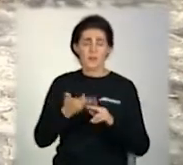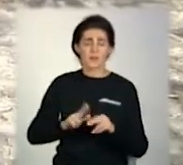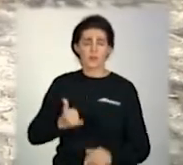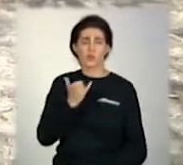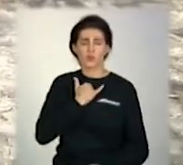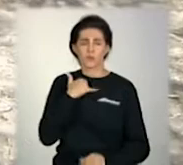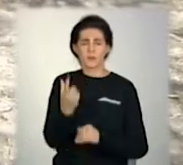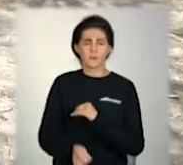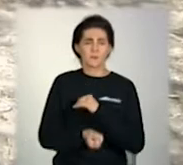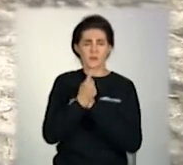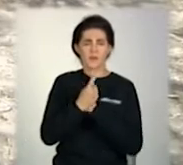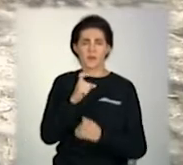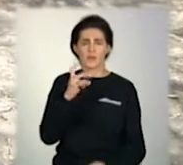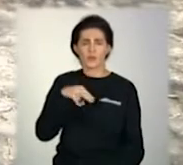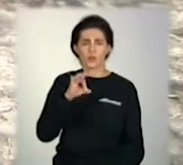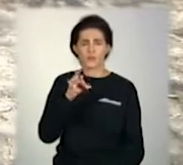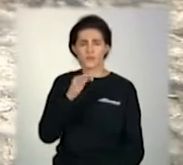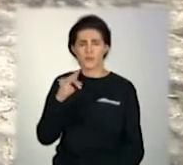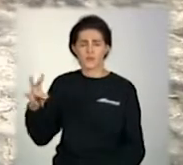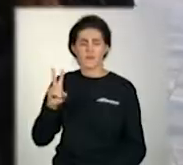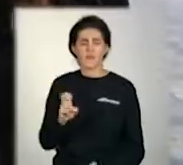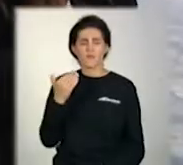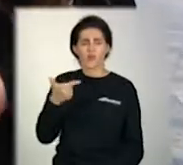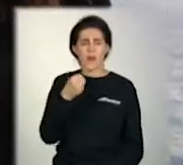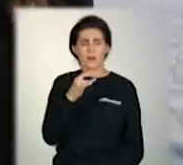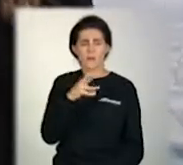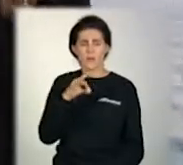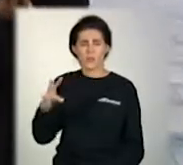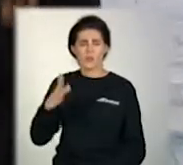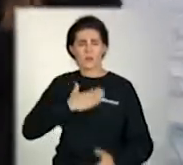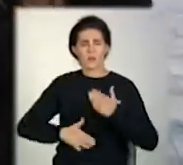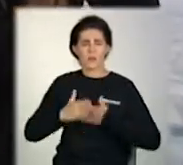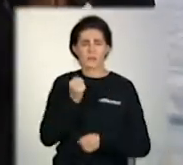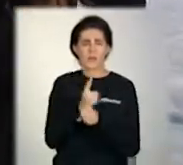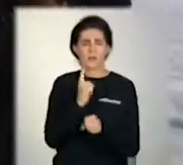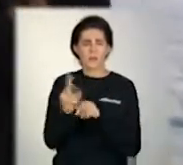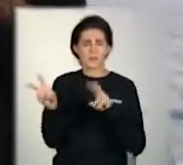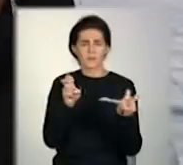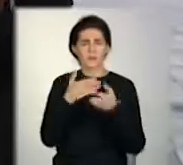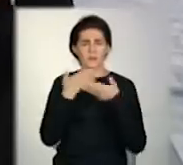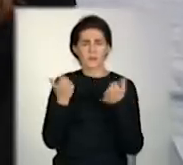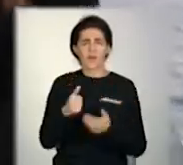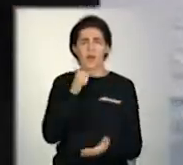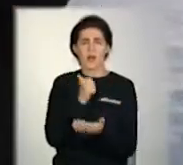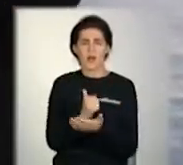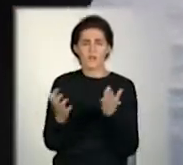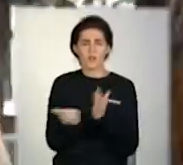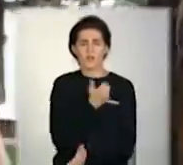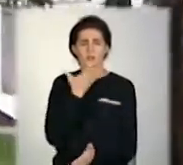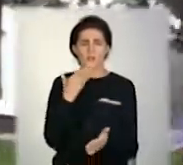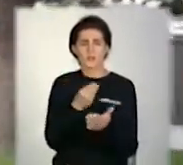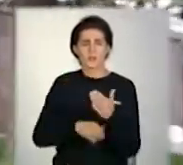виділяються ендорфіни, це гормони радості. Проте заборонених тем немає. Головне – знайти свою аудиторію.